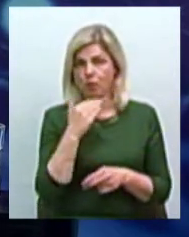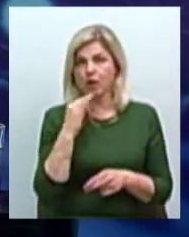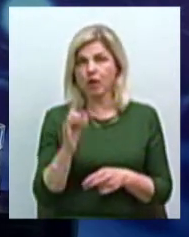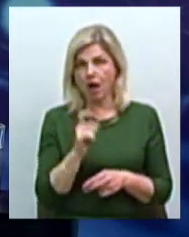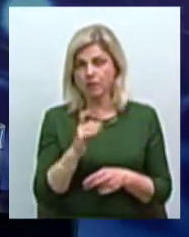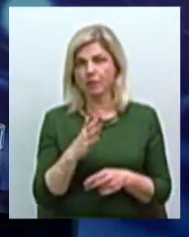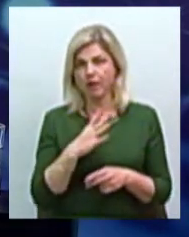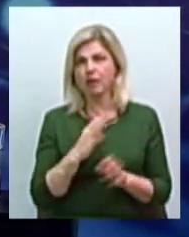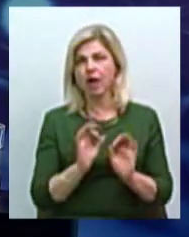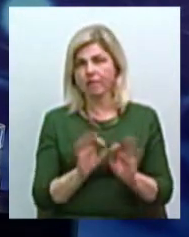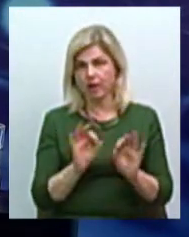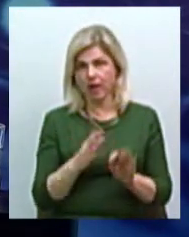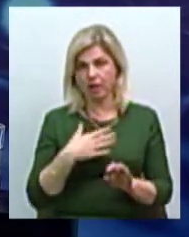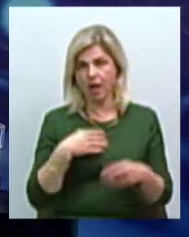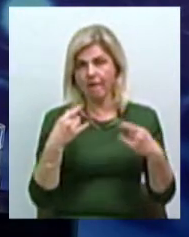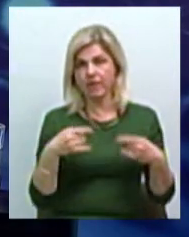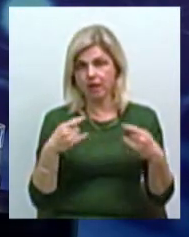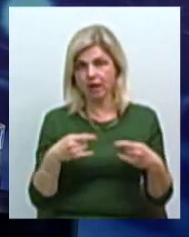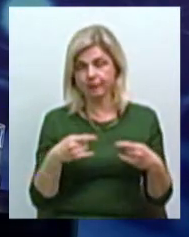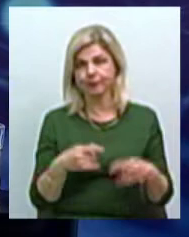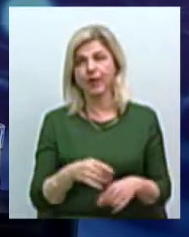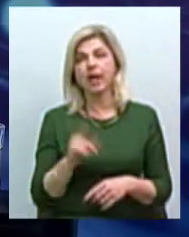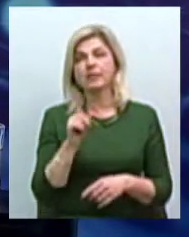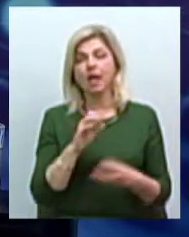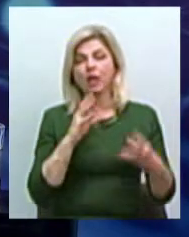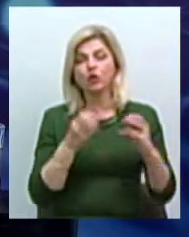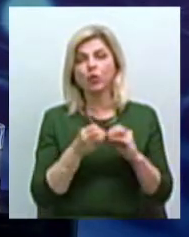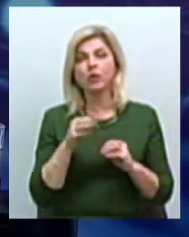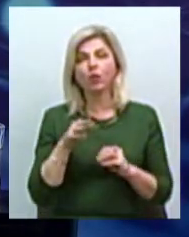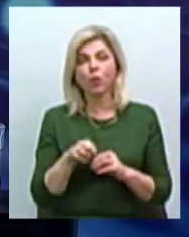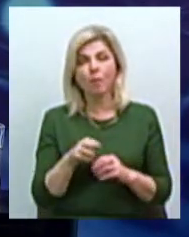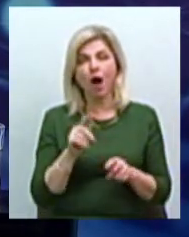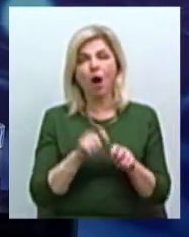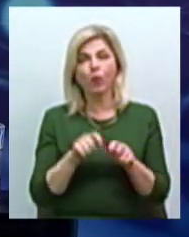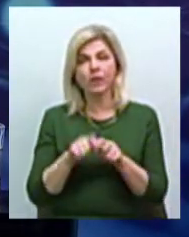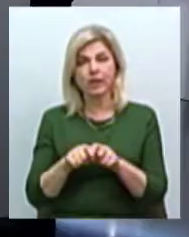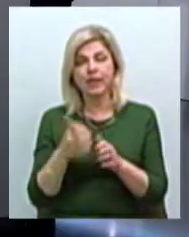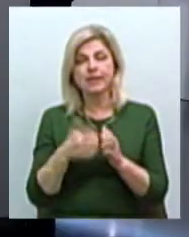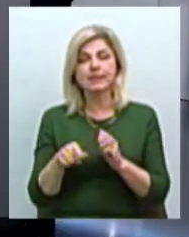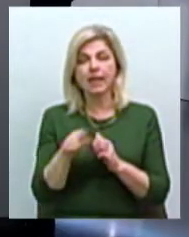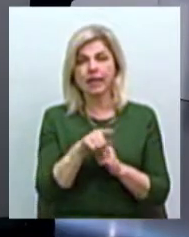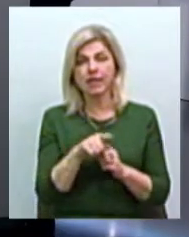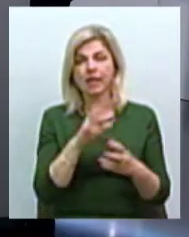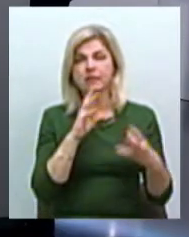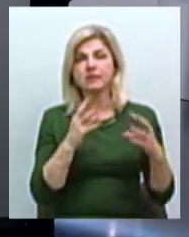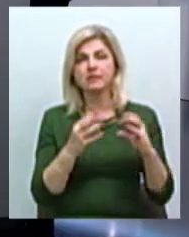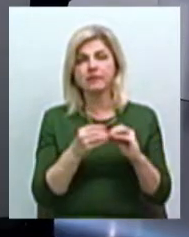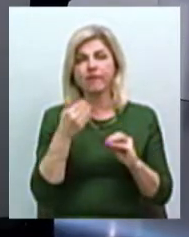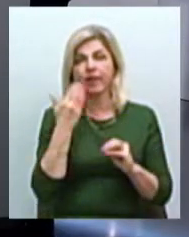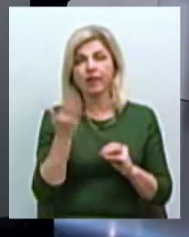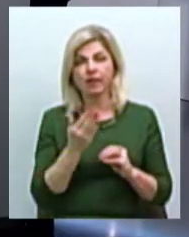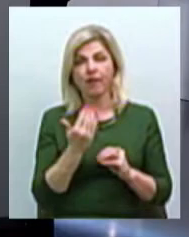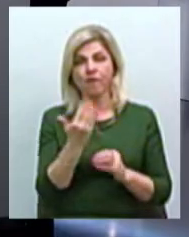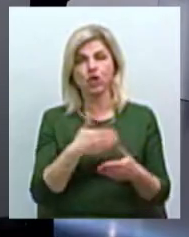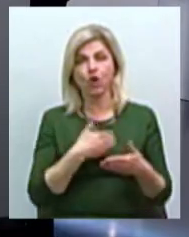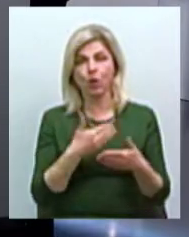ефірах. Михайло, за результатами аудиту, серед звітів на сайті вашої громадської організації